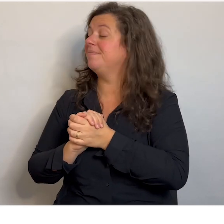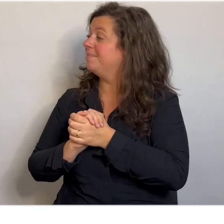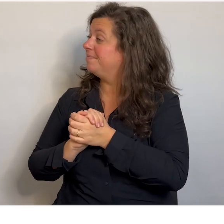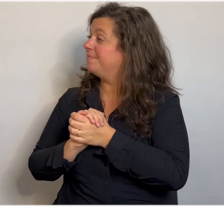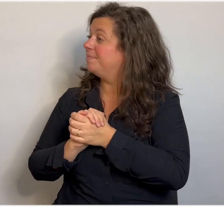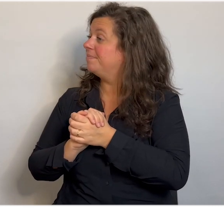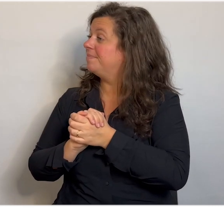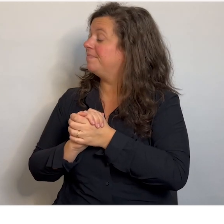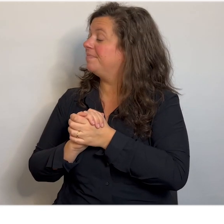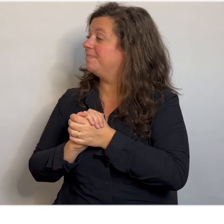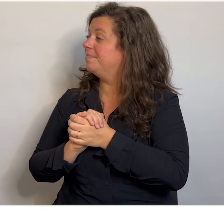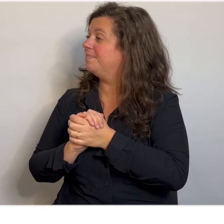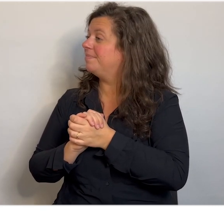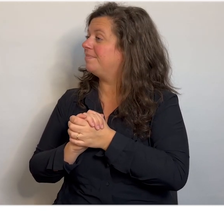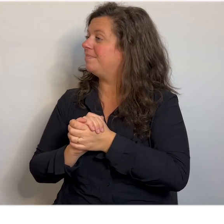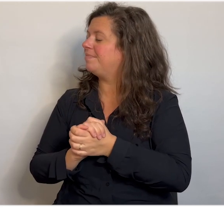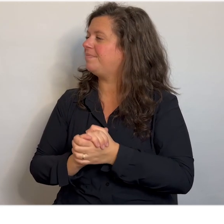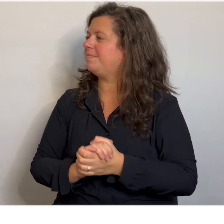Oei. Zo.